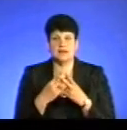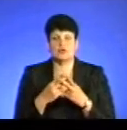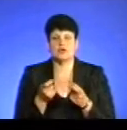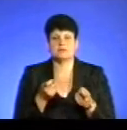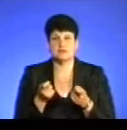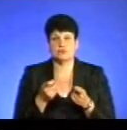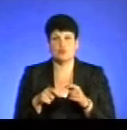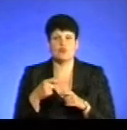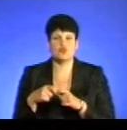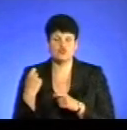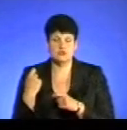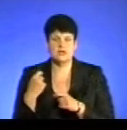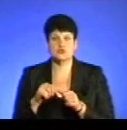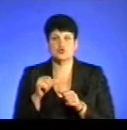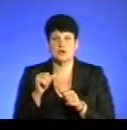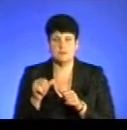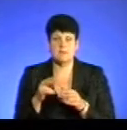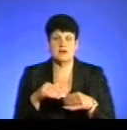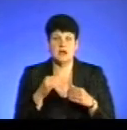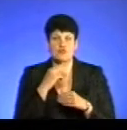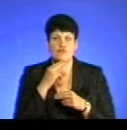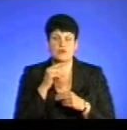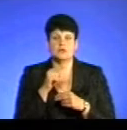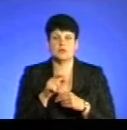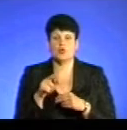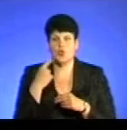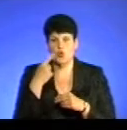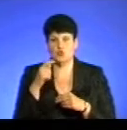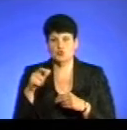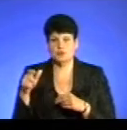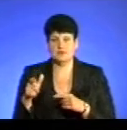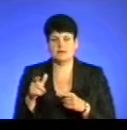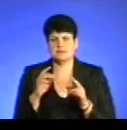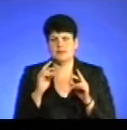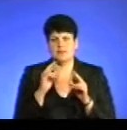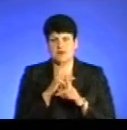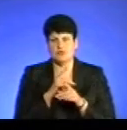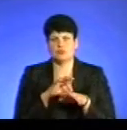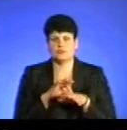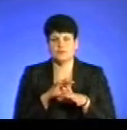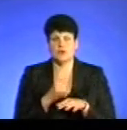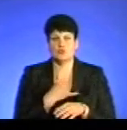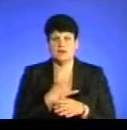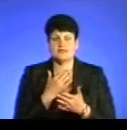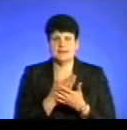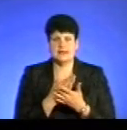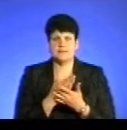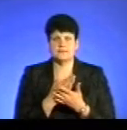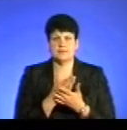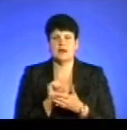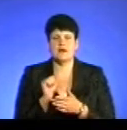правопорушення. Зокрема, приділяється увага тим особам, які себе підозрило ведуть. В нас є аналіз